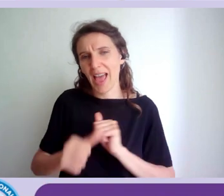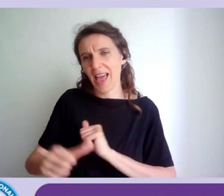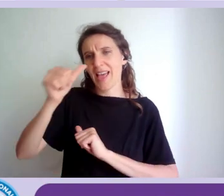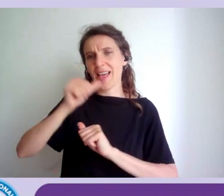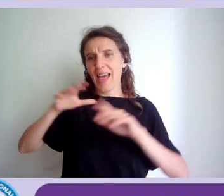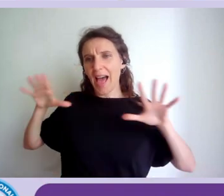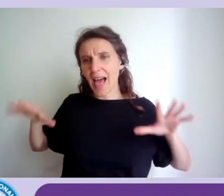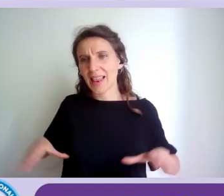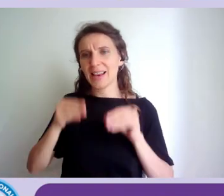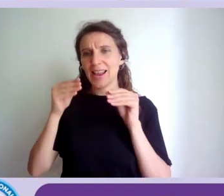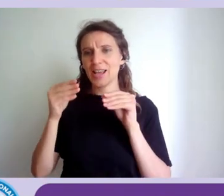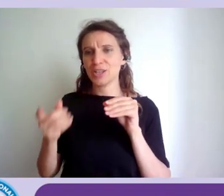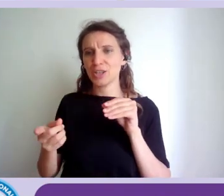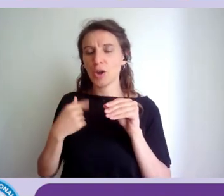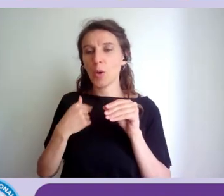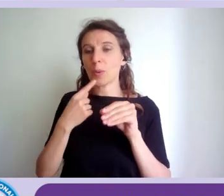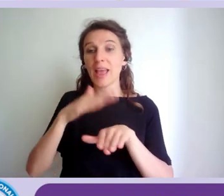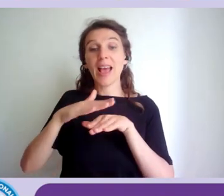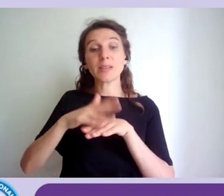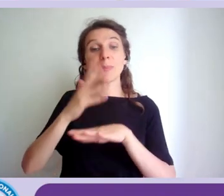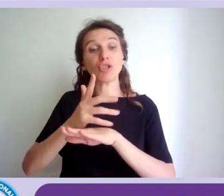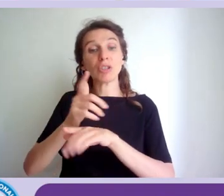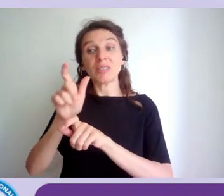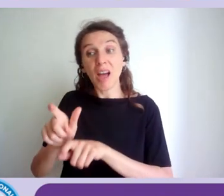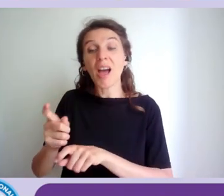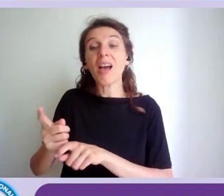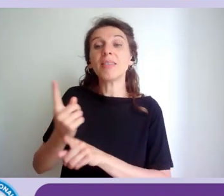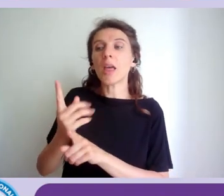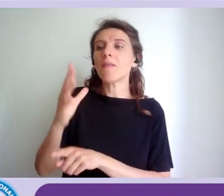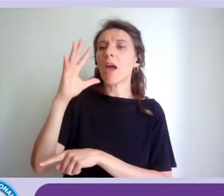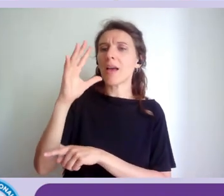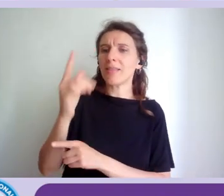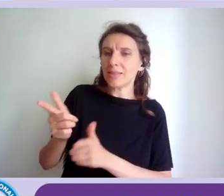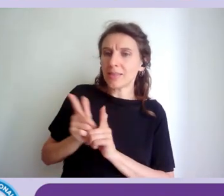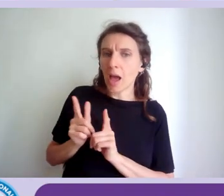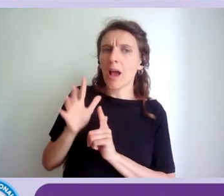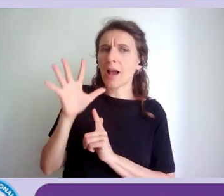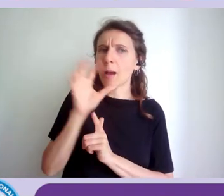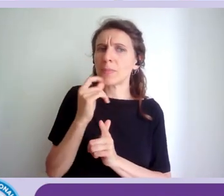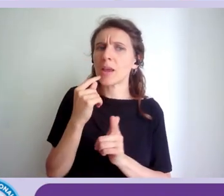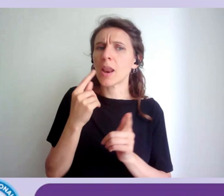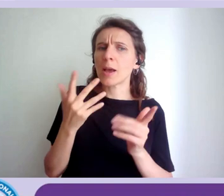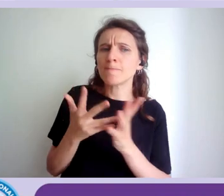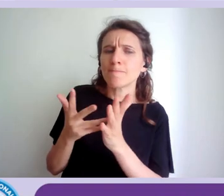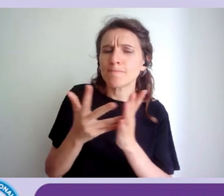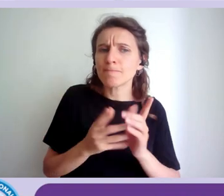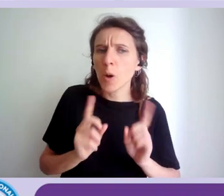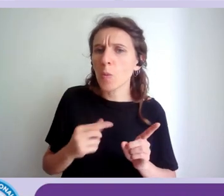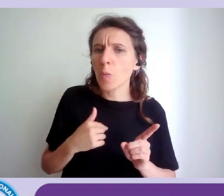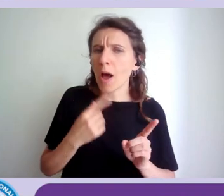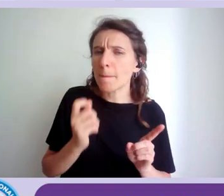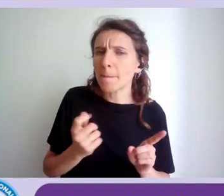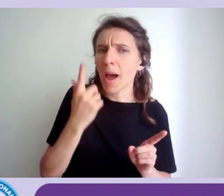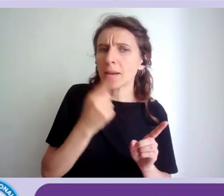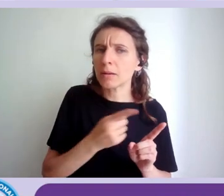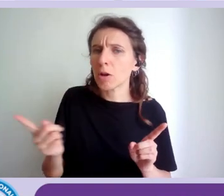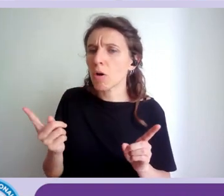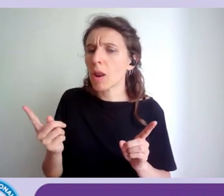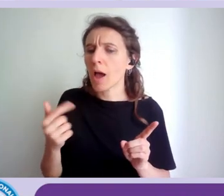l'esperto di accessibilità deve aiutarmi a identificare problematiche particolari su cui magari diciamo